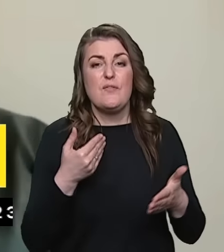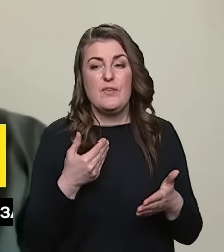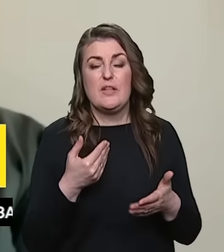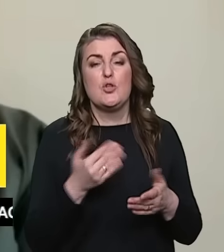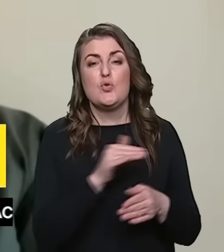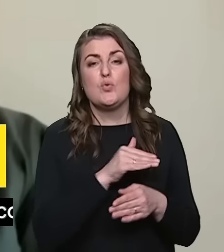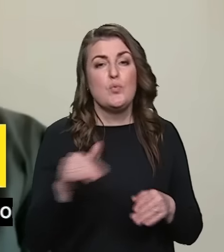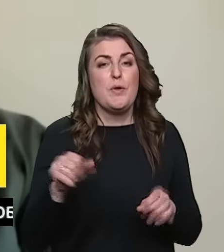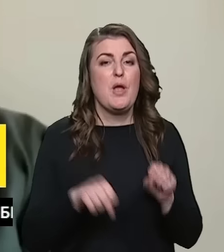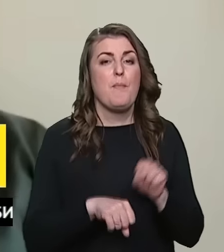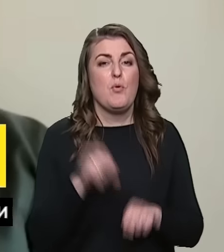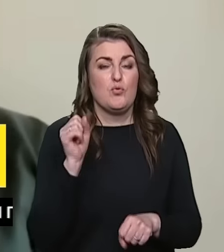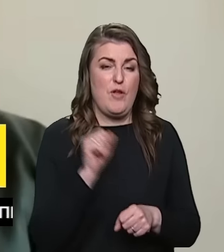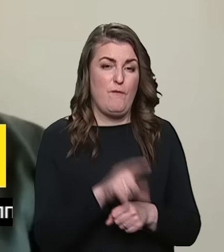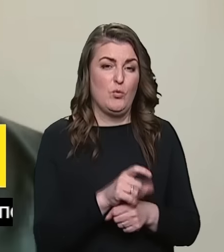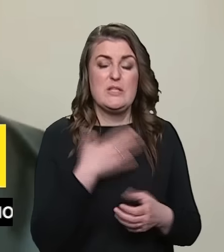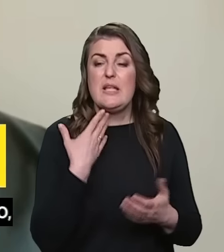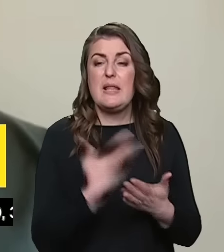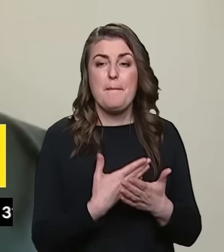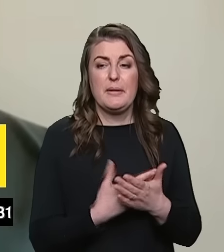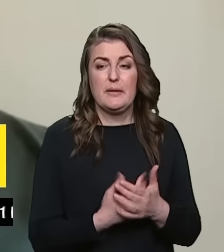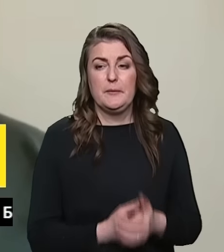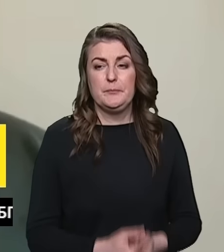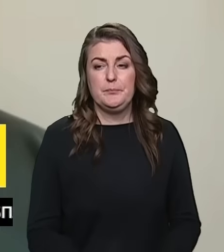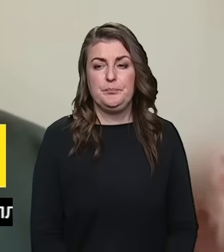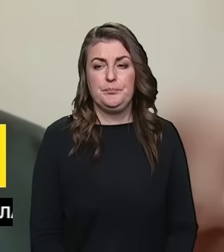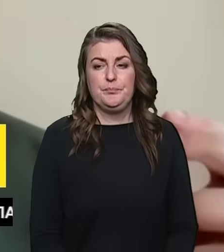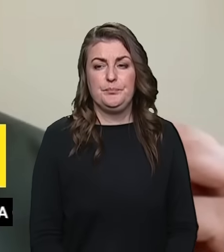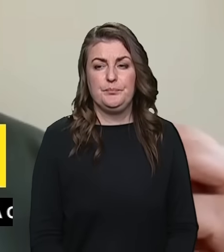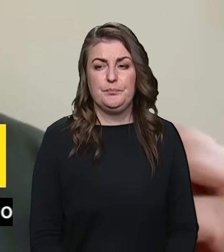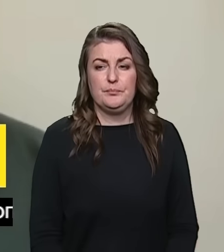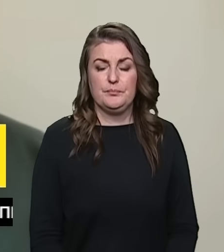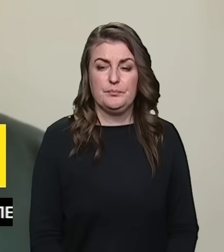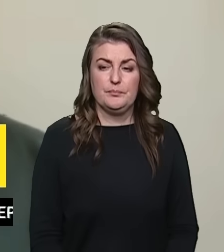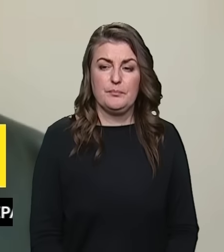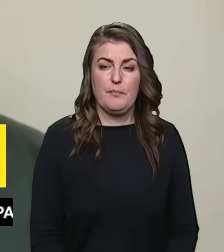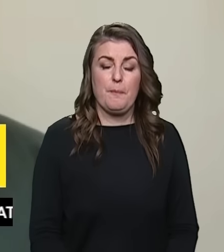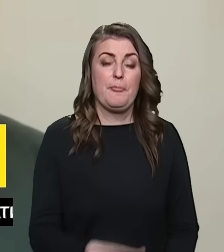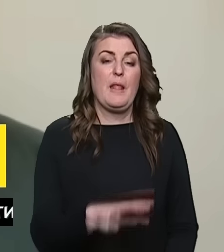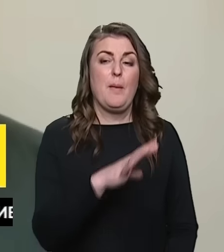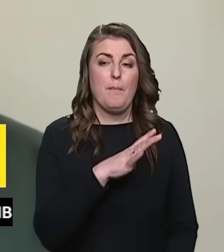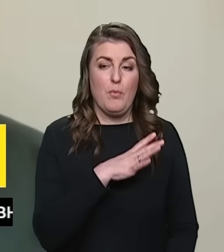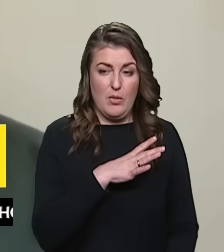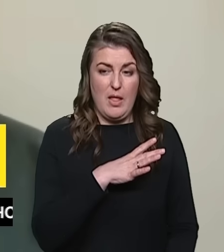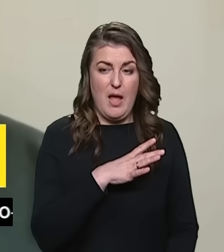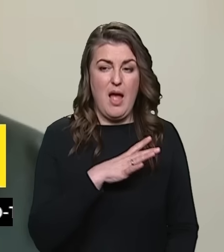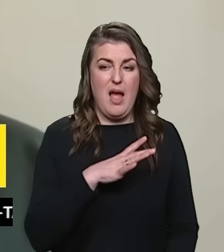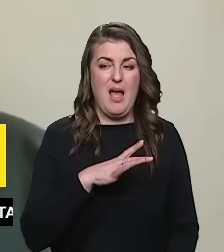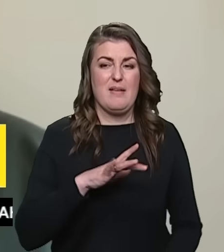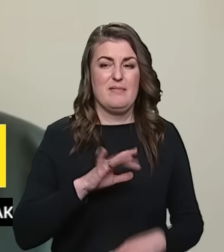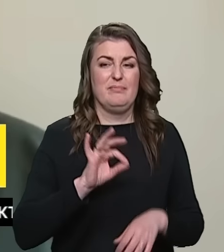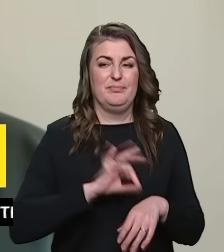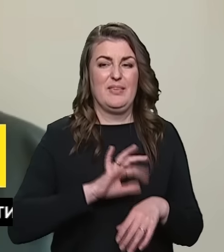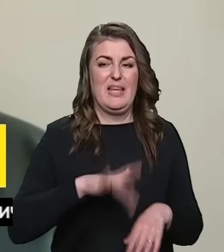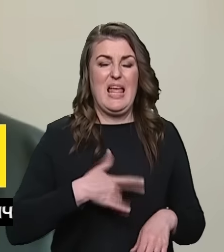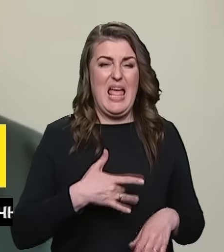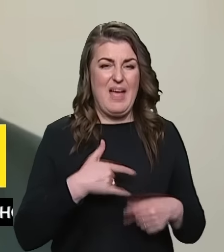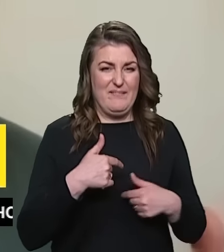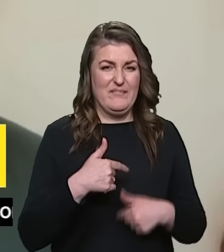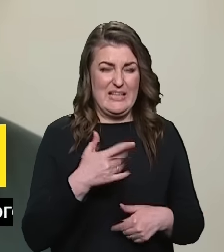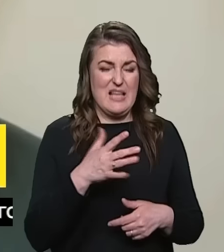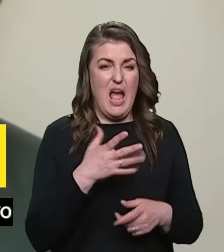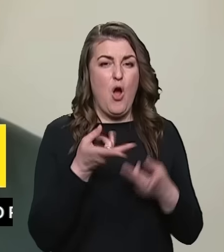ступеня порушення функції. Наприклад, була виразка в анамнезі, залишився тільки